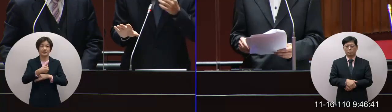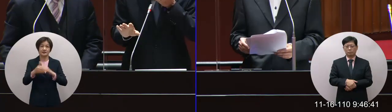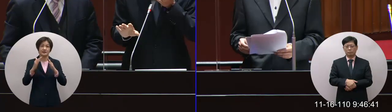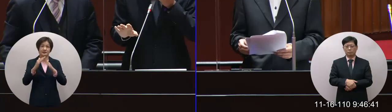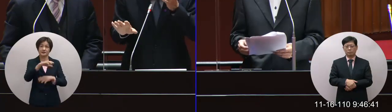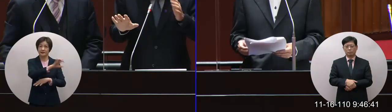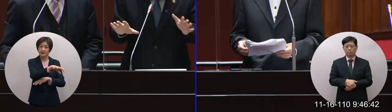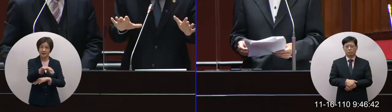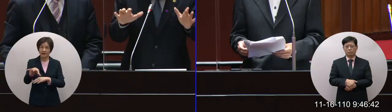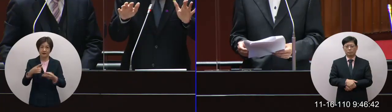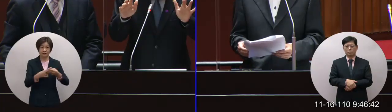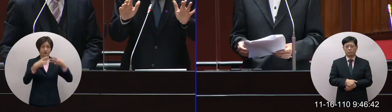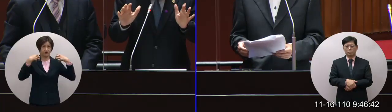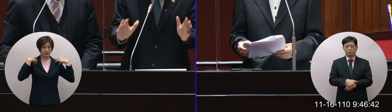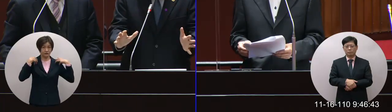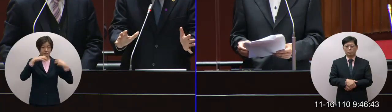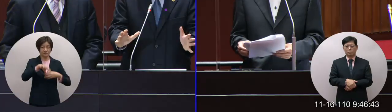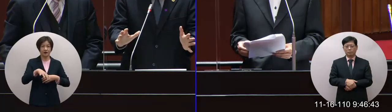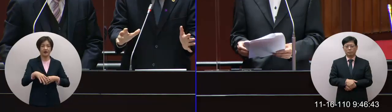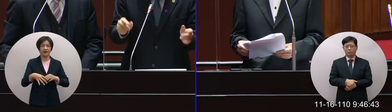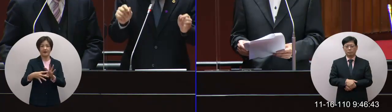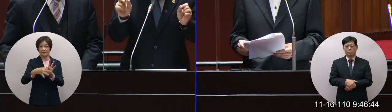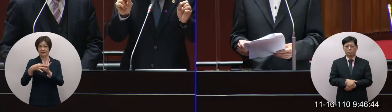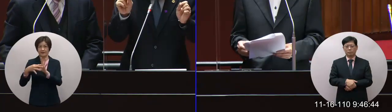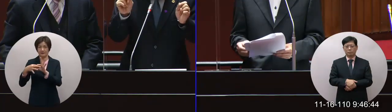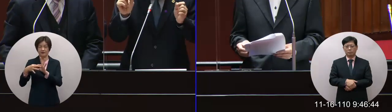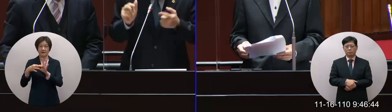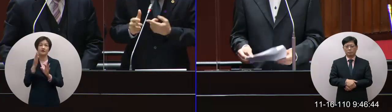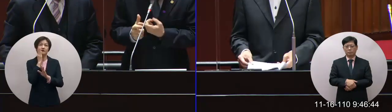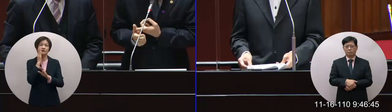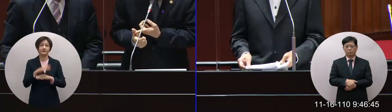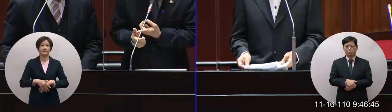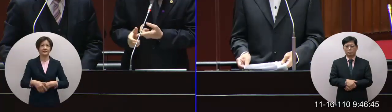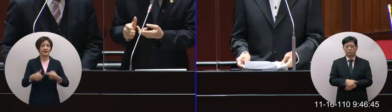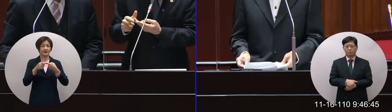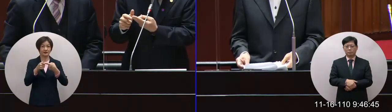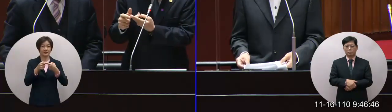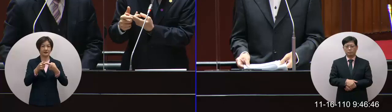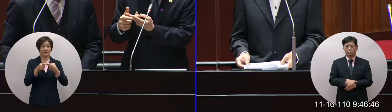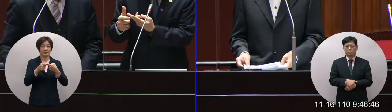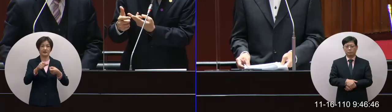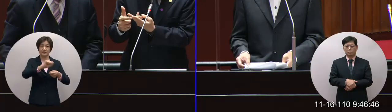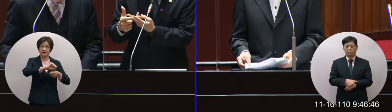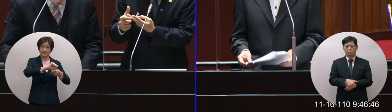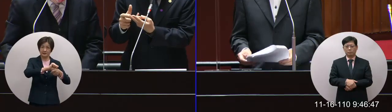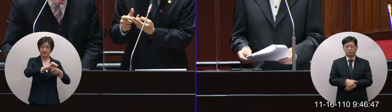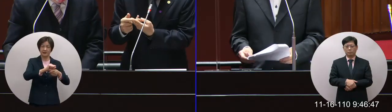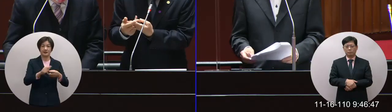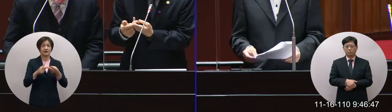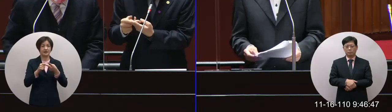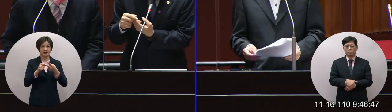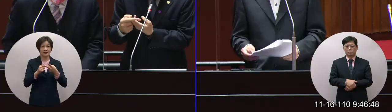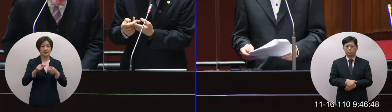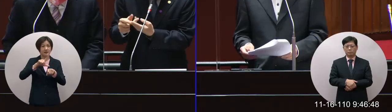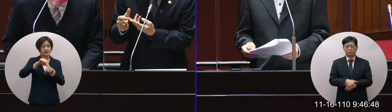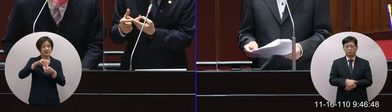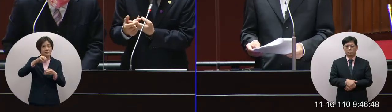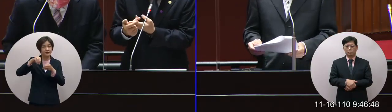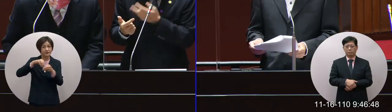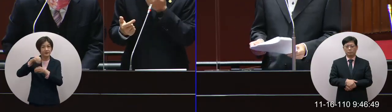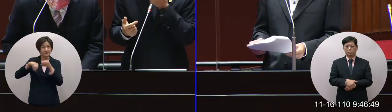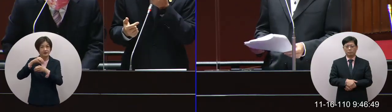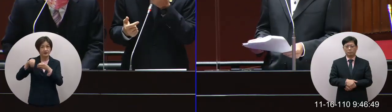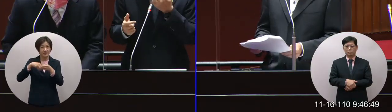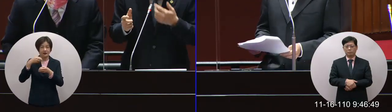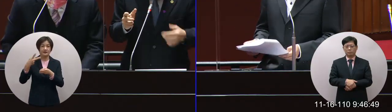相關的主管單位都有一個聯繫的網路就是對於第一個是增加第二個是呃在調整時間上做一些